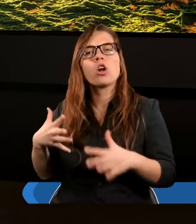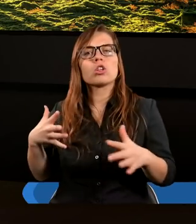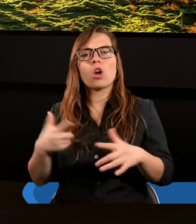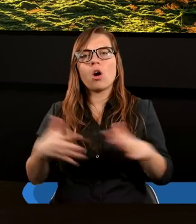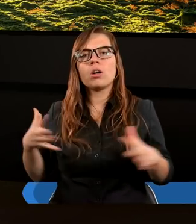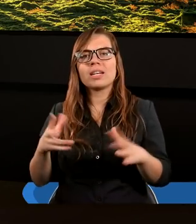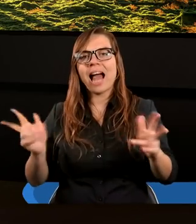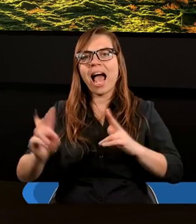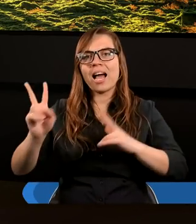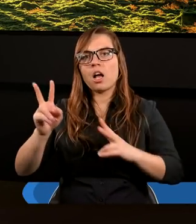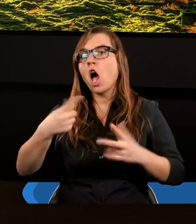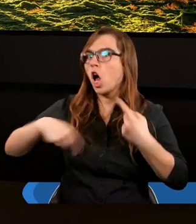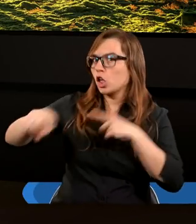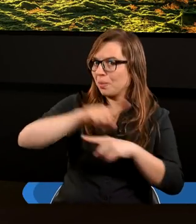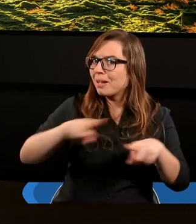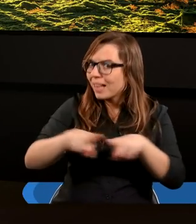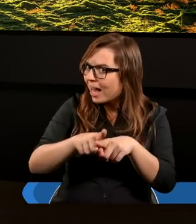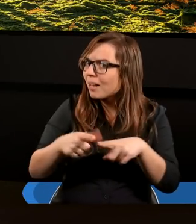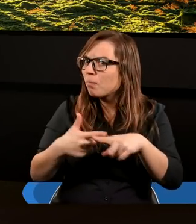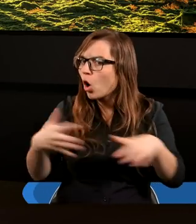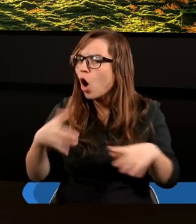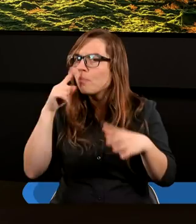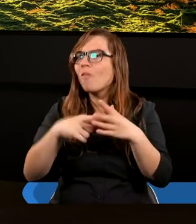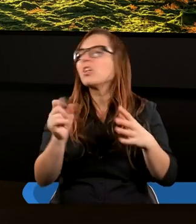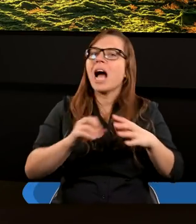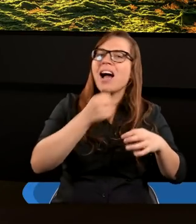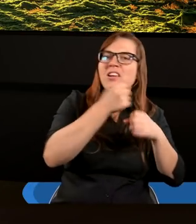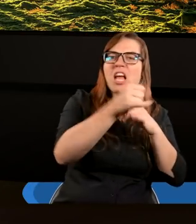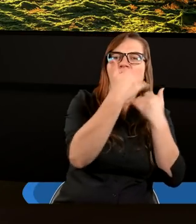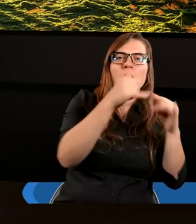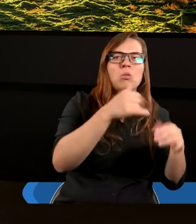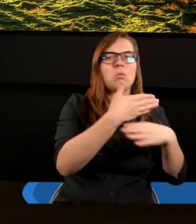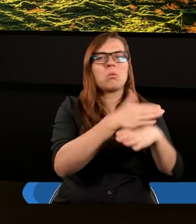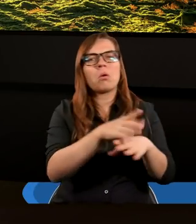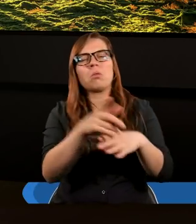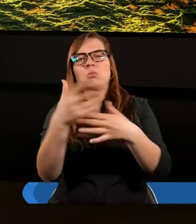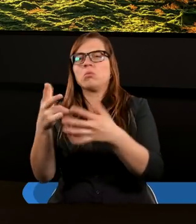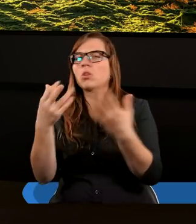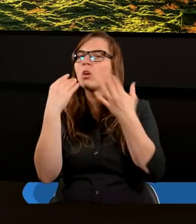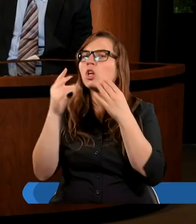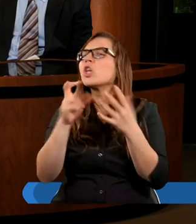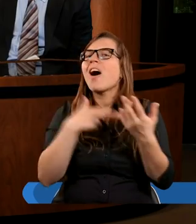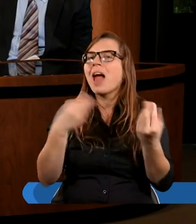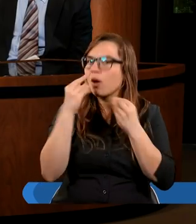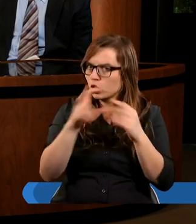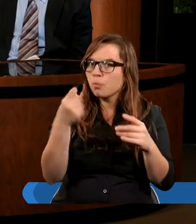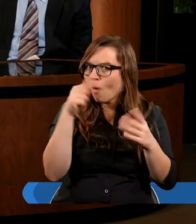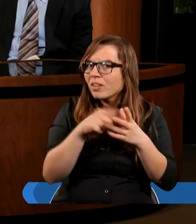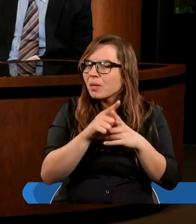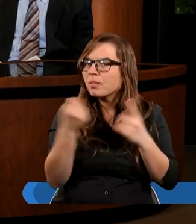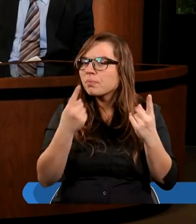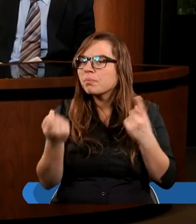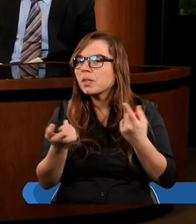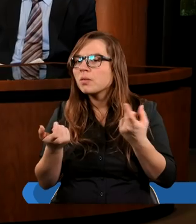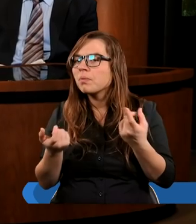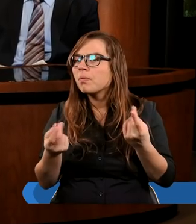faktycznie tak ostro my powinniśmy reagować na rozłamy, które się dzieją w naszym Kościele? Czego to nas w ogóle uczy? Wydaje